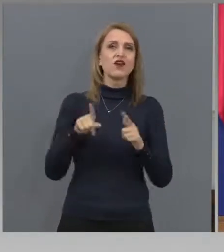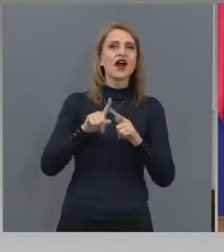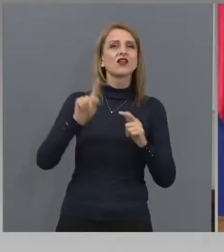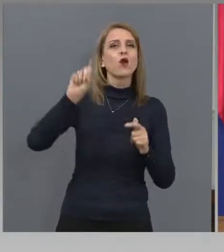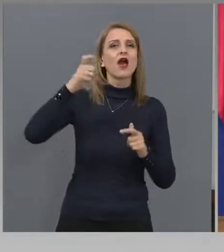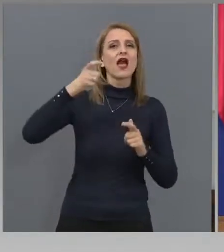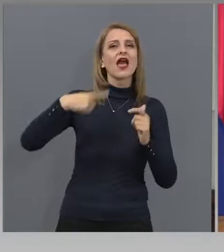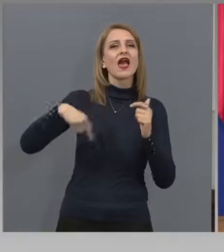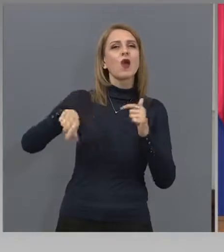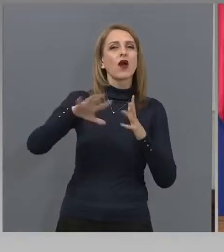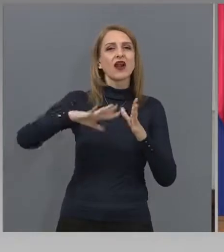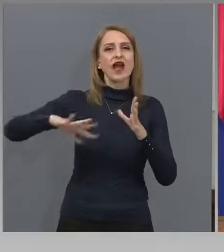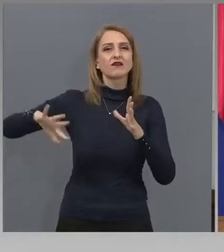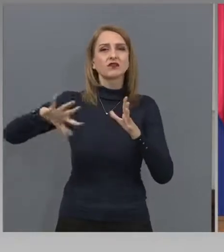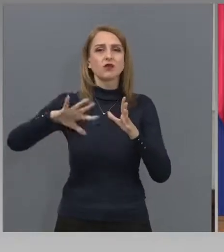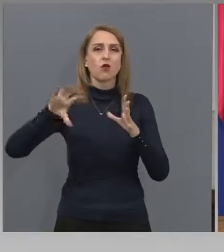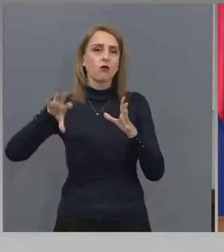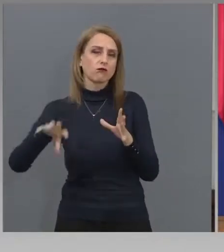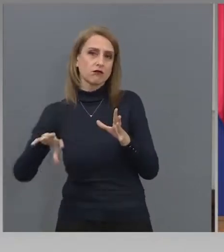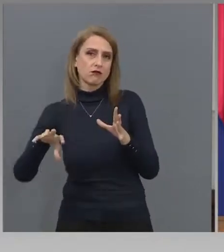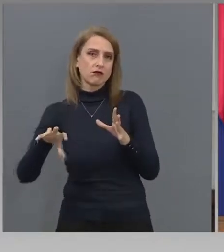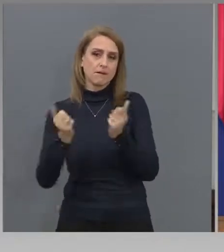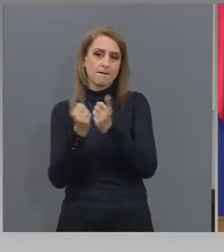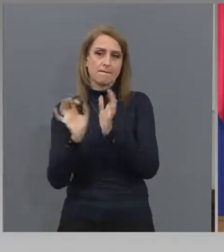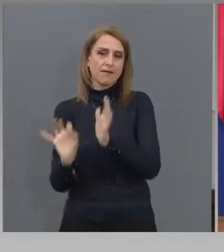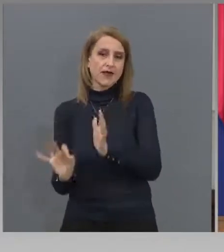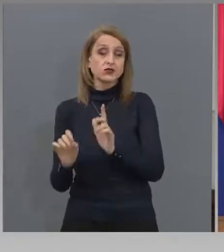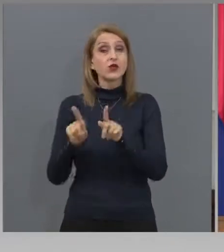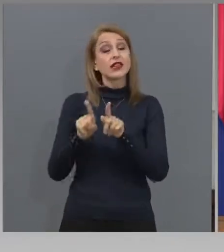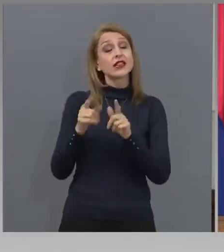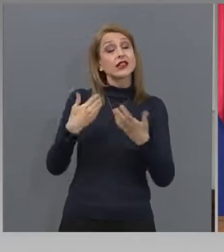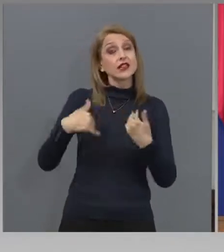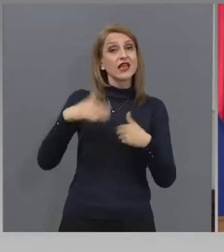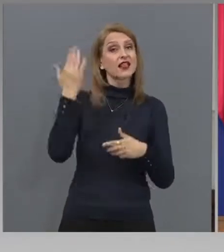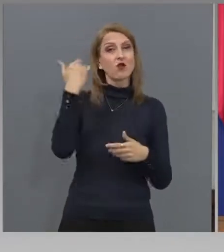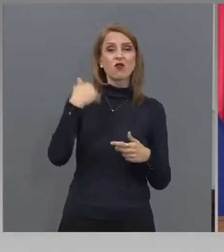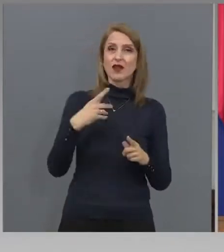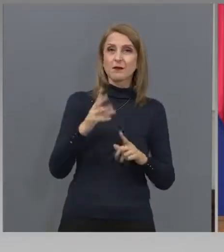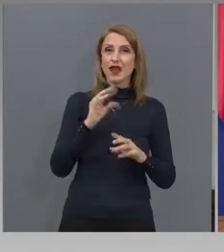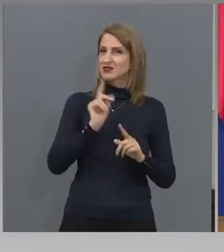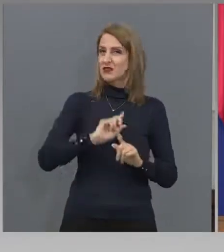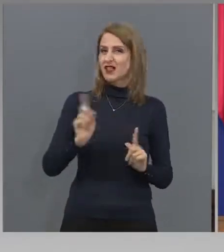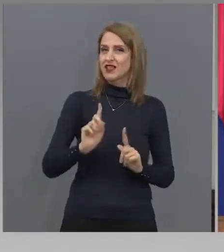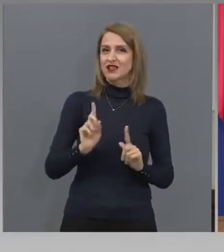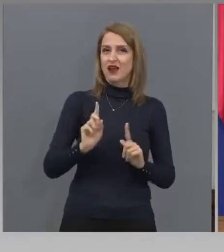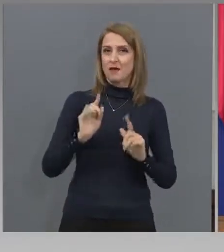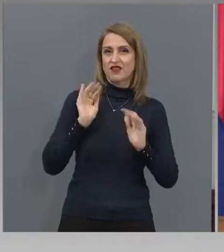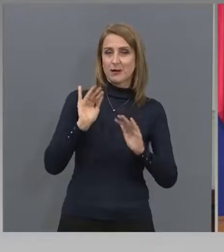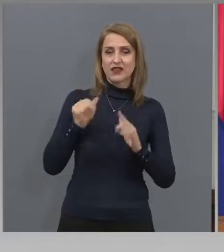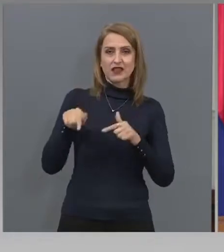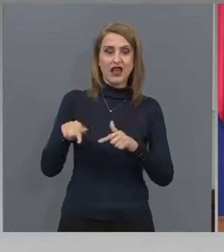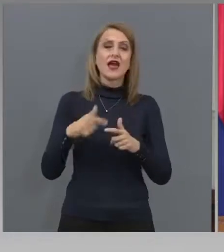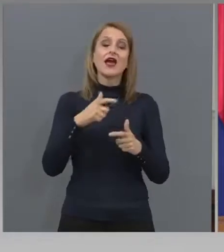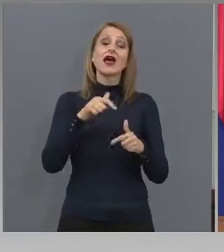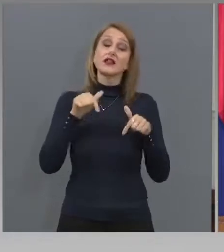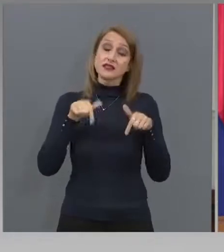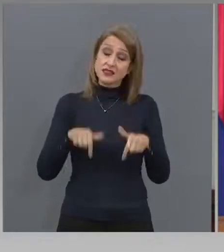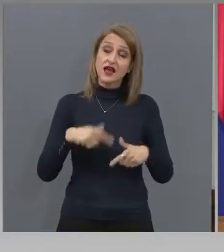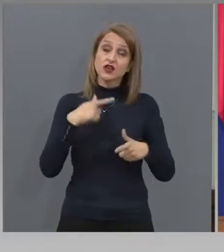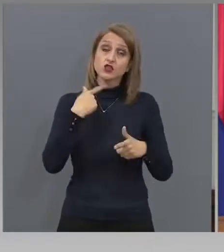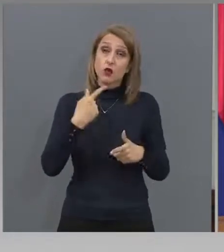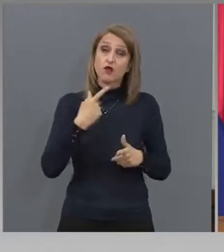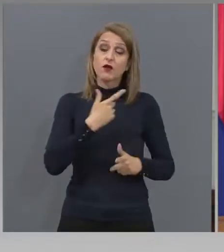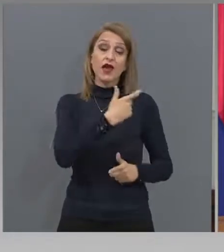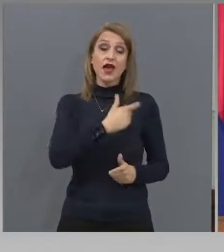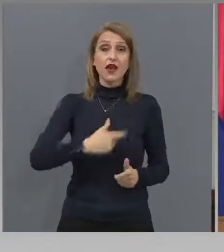което ние по принцип на времето държахме да не съществува. Като такова Република Северна Македония и